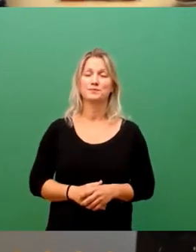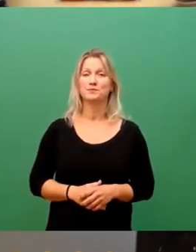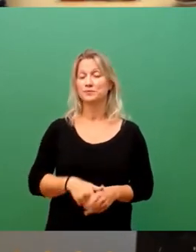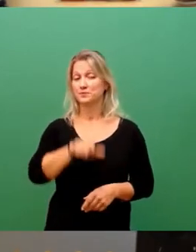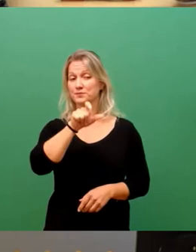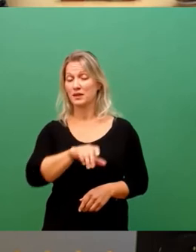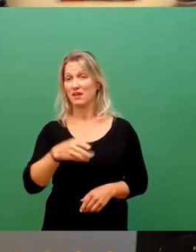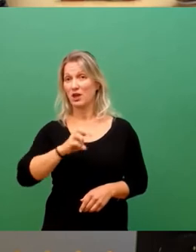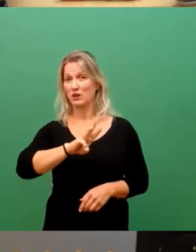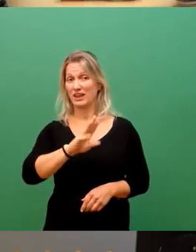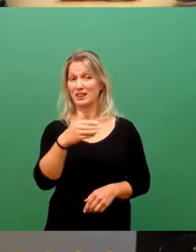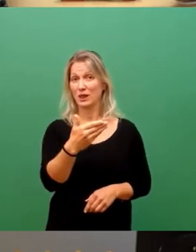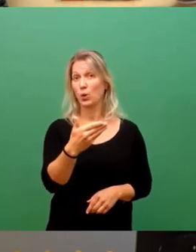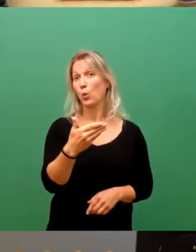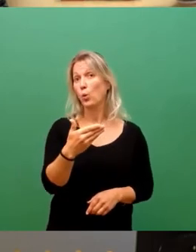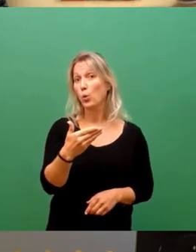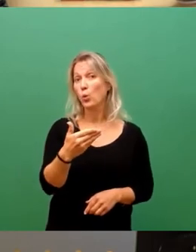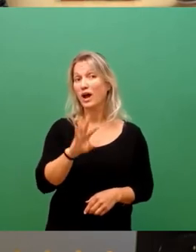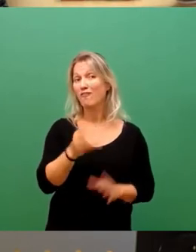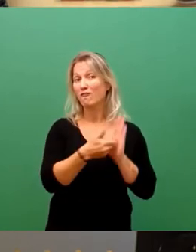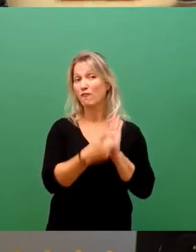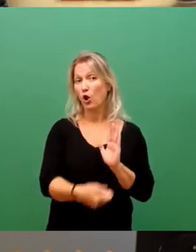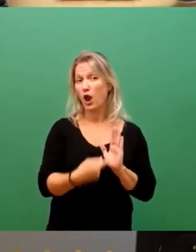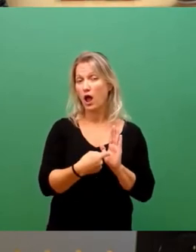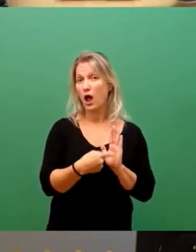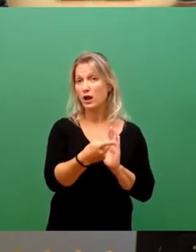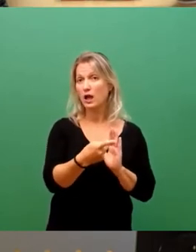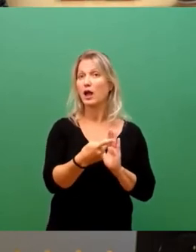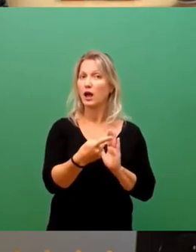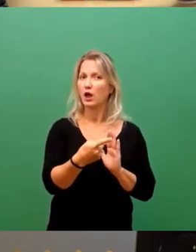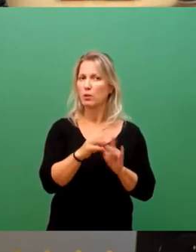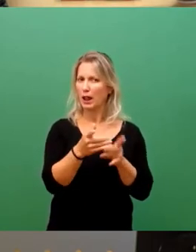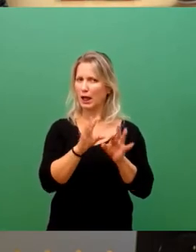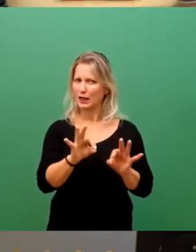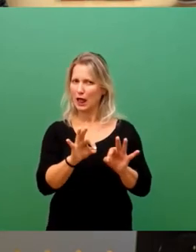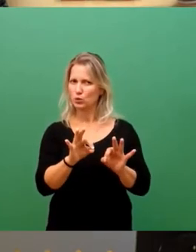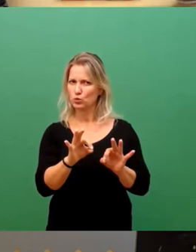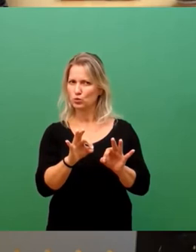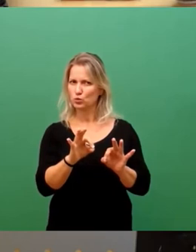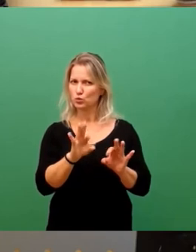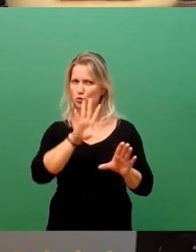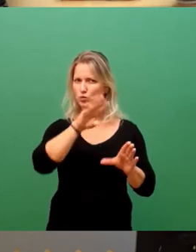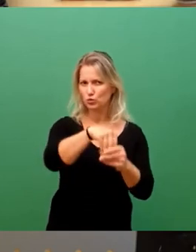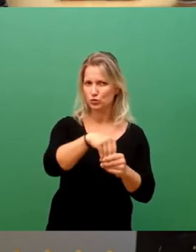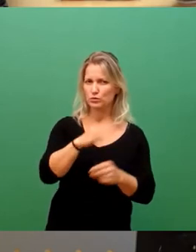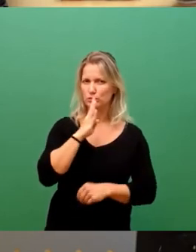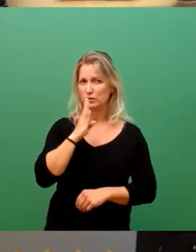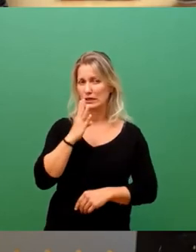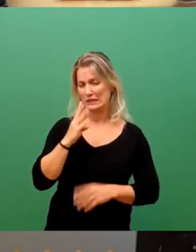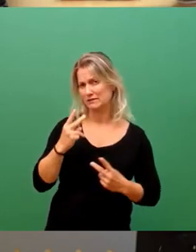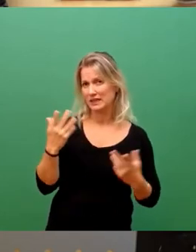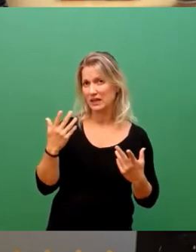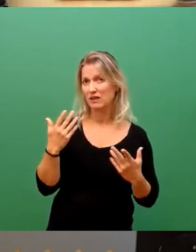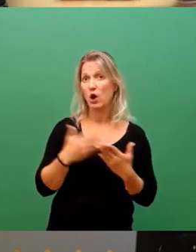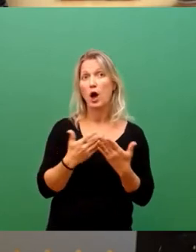ich denke, es lohnt sich schon, über diese Vorlage etwas genauer zu reden, denn der Naturschutz führt als Thema